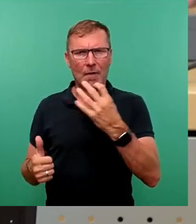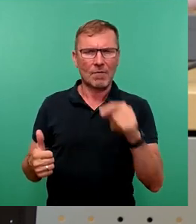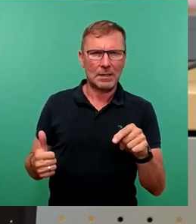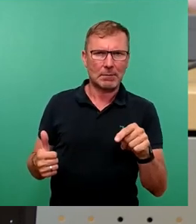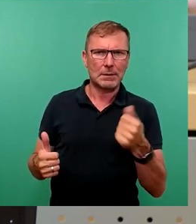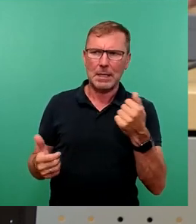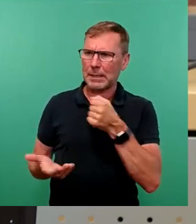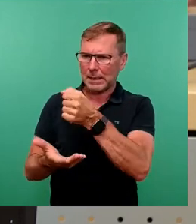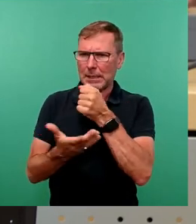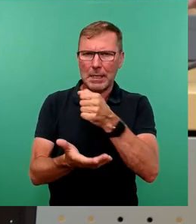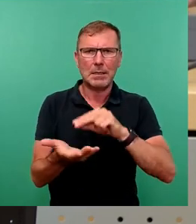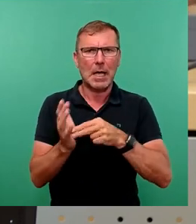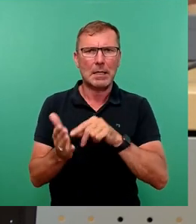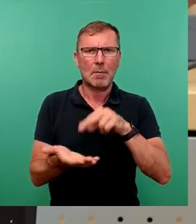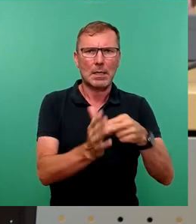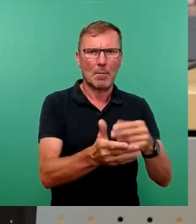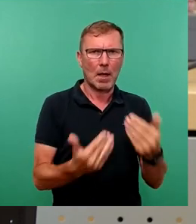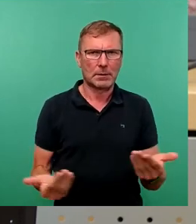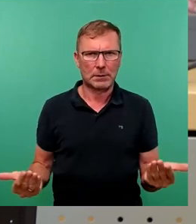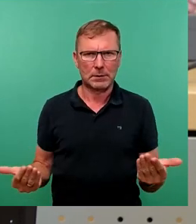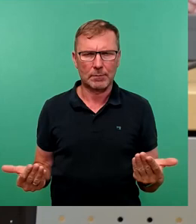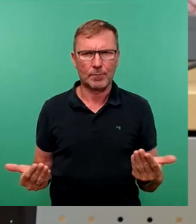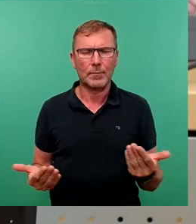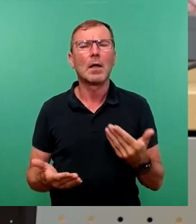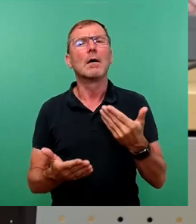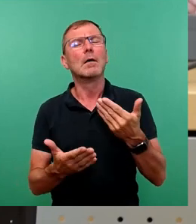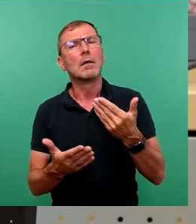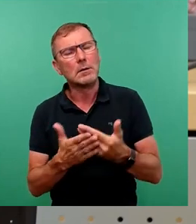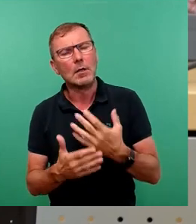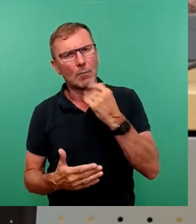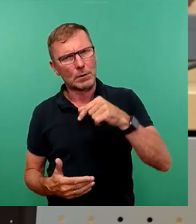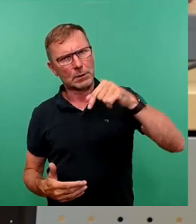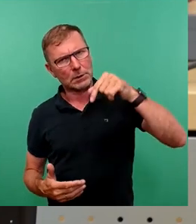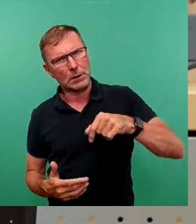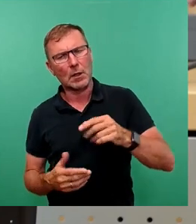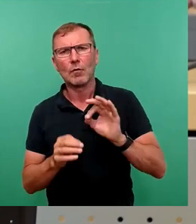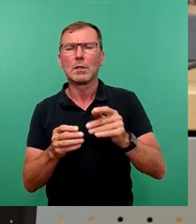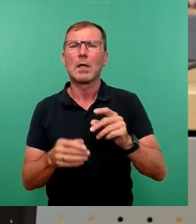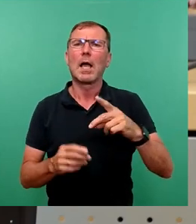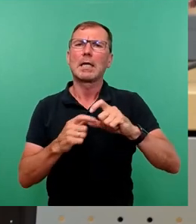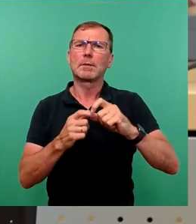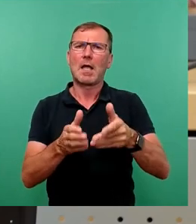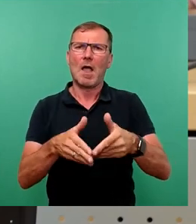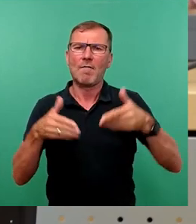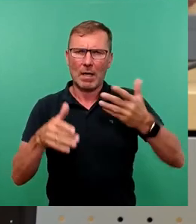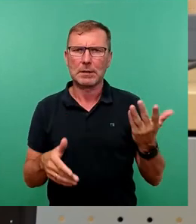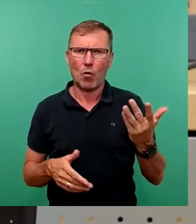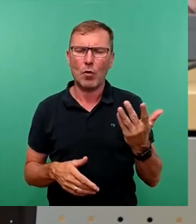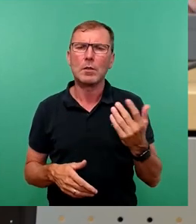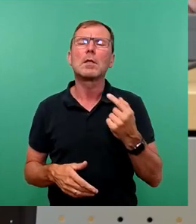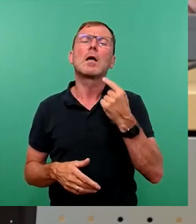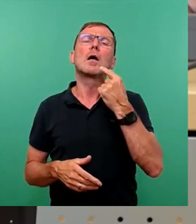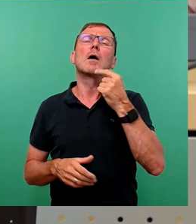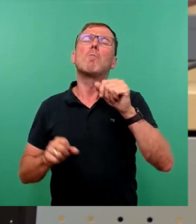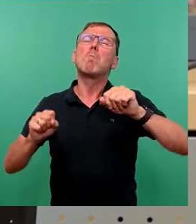Geld benötigt wird. Und deswegen möchte ich auch an dieser Stelle für die SPD-Fraktion noch mündlich die